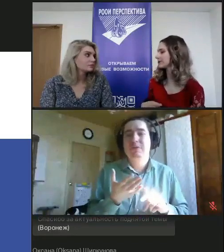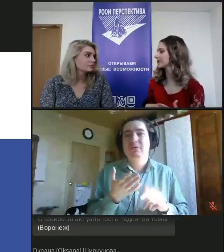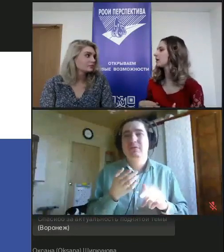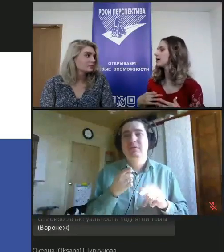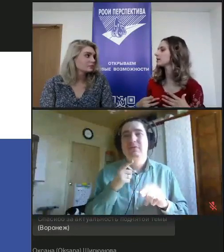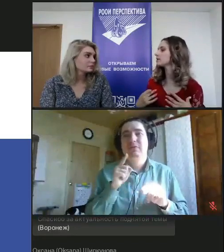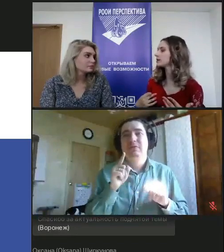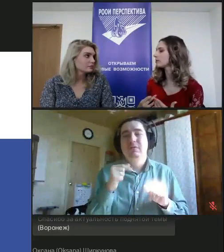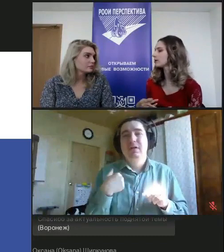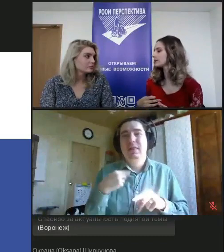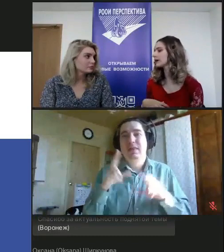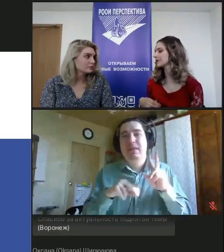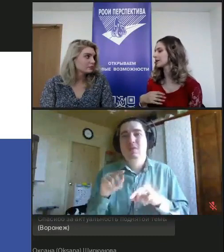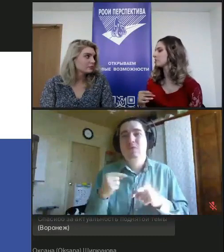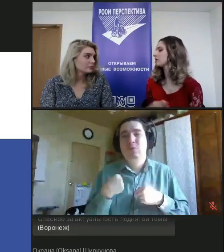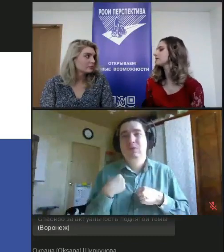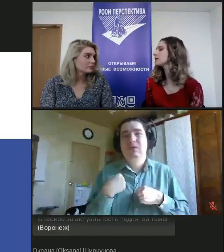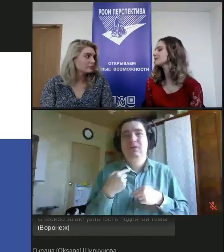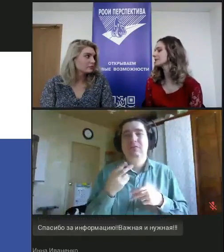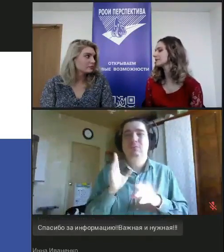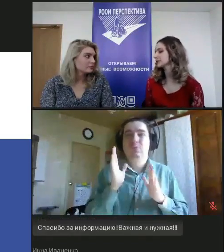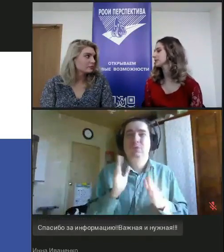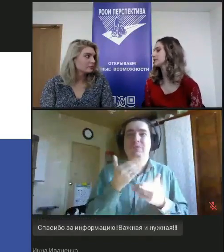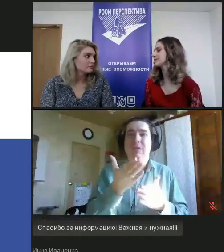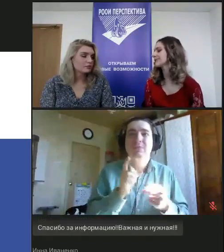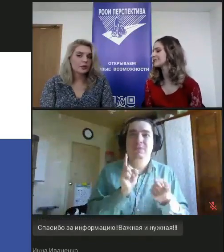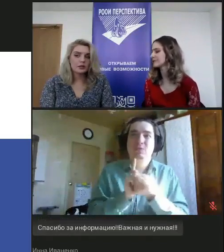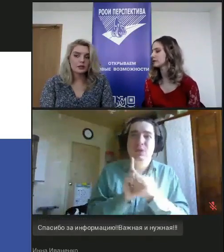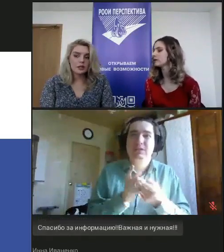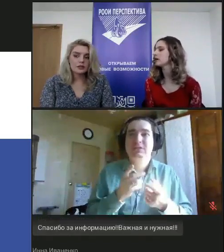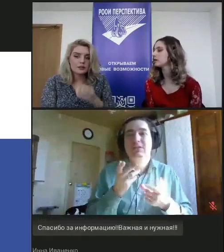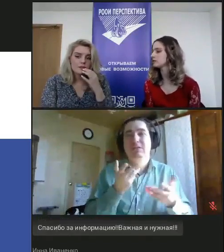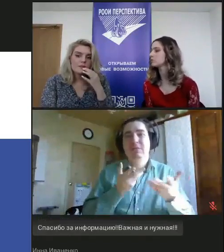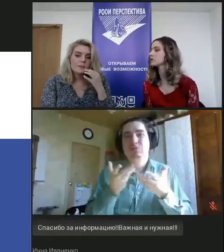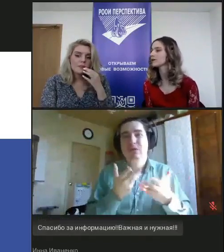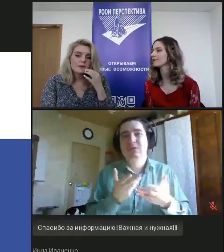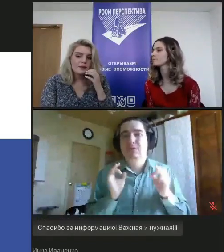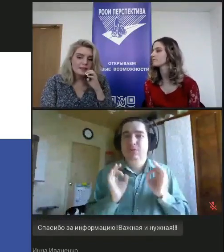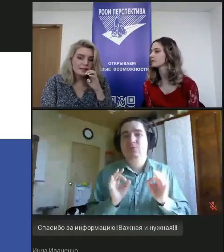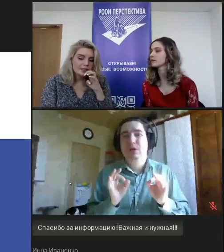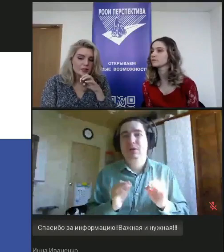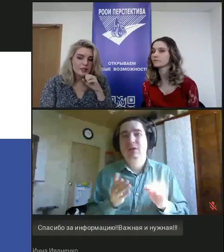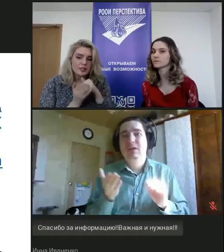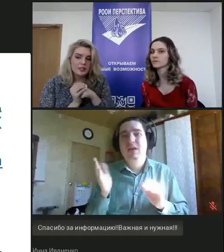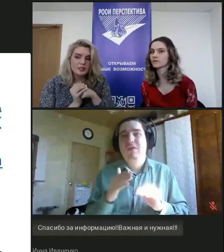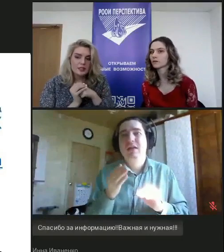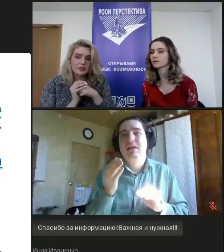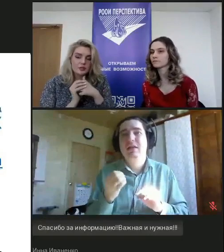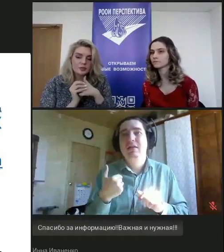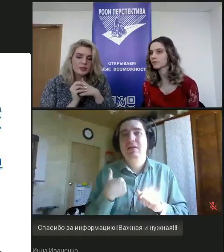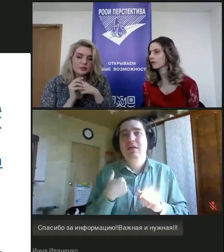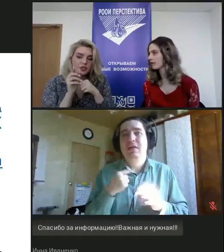процесс реабилитации, абилитации, социализации ребенка. Давайте, Татьяна, еще знаете,